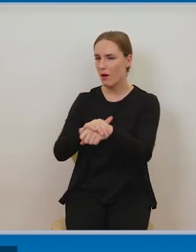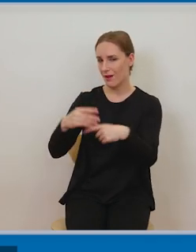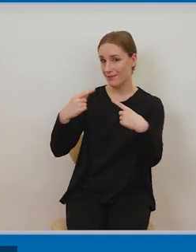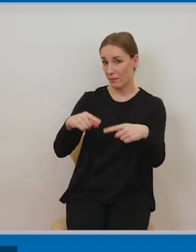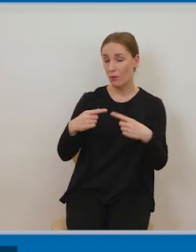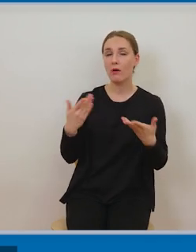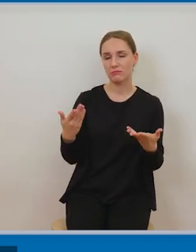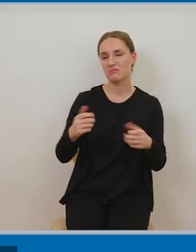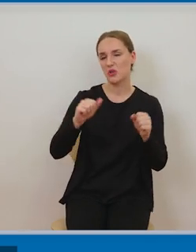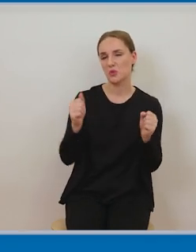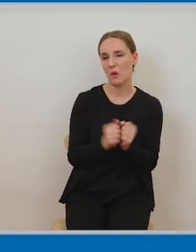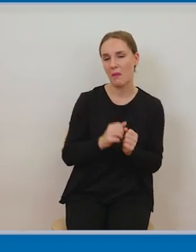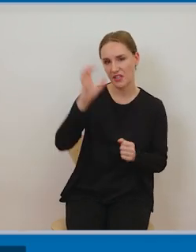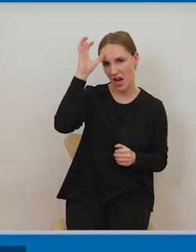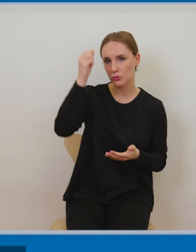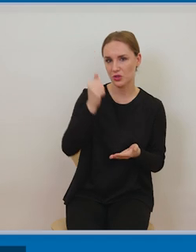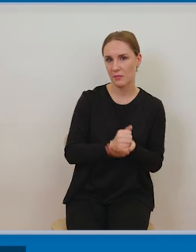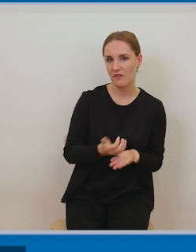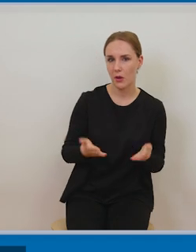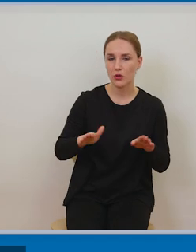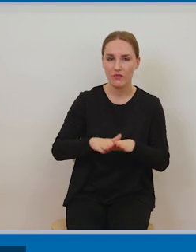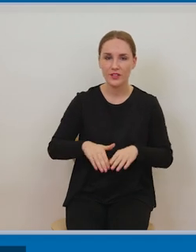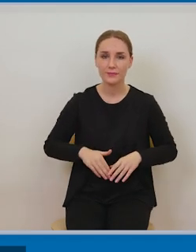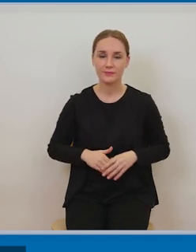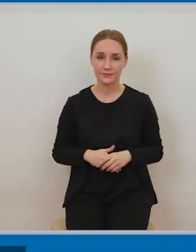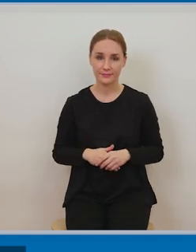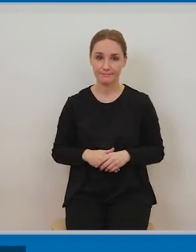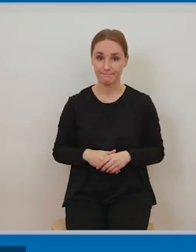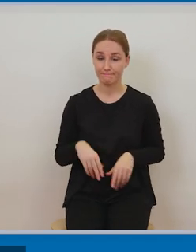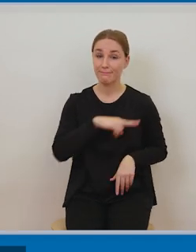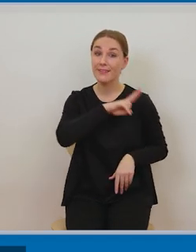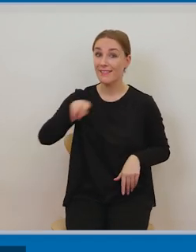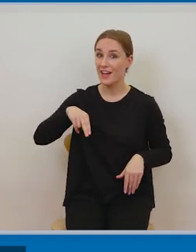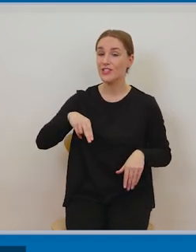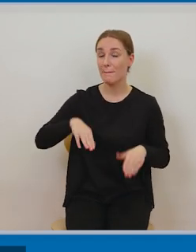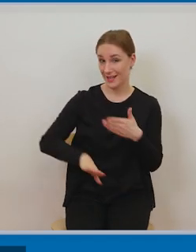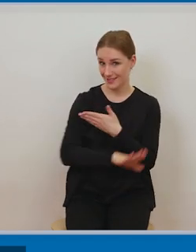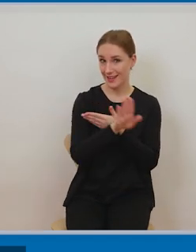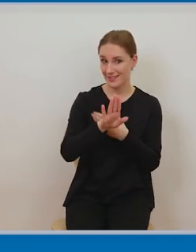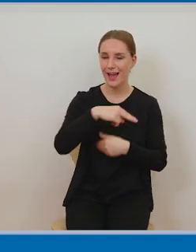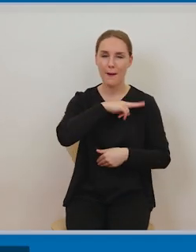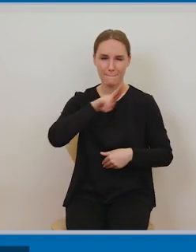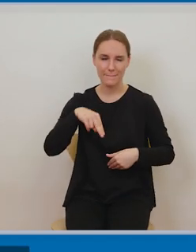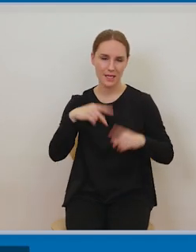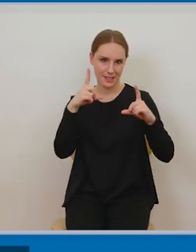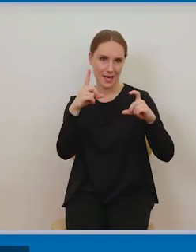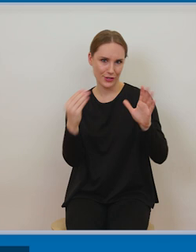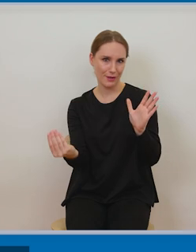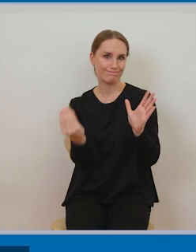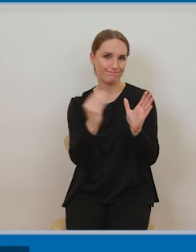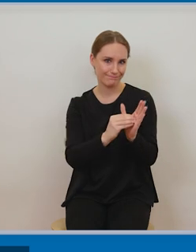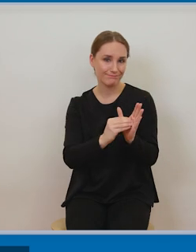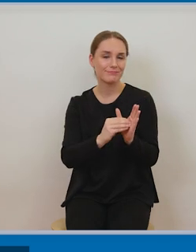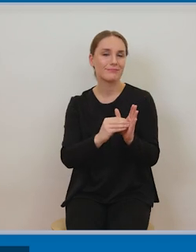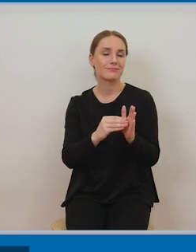My w naszej prezentacji pokazujemy to zdjęcie, czynimy to na podstawie przepisów o cytacie. My umieszczamy to